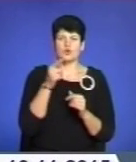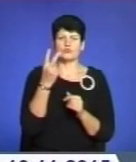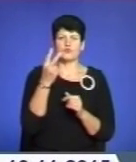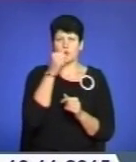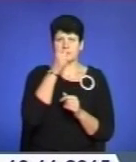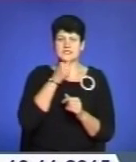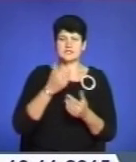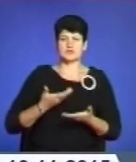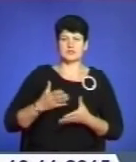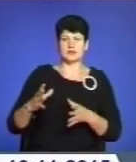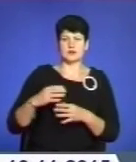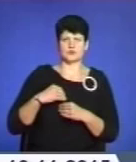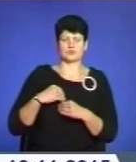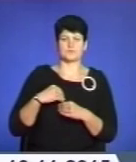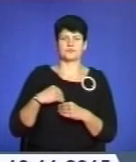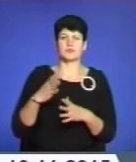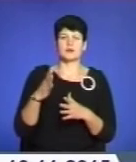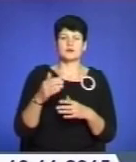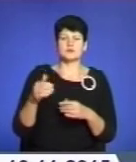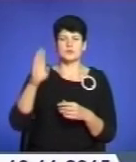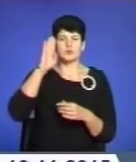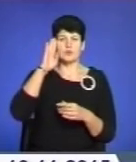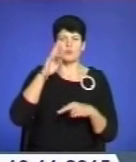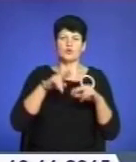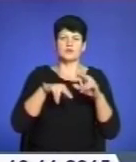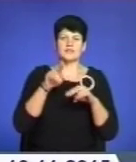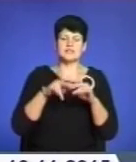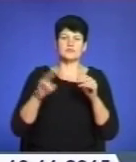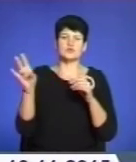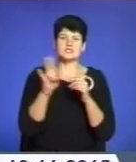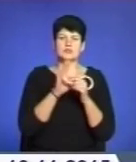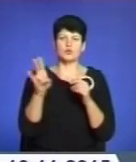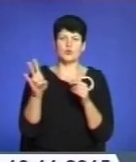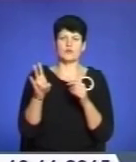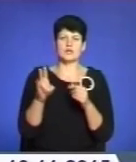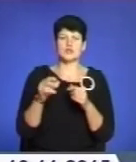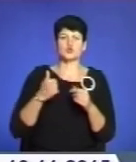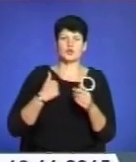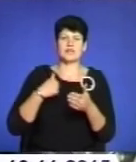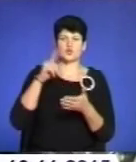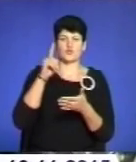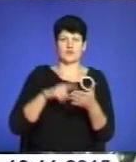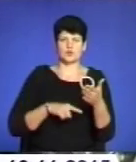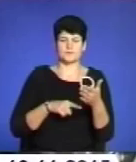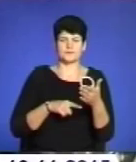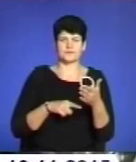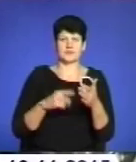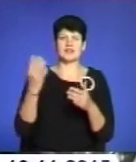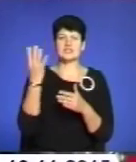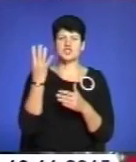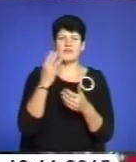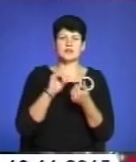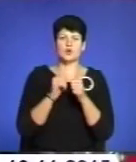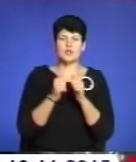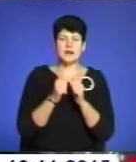пліч-опліч з бійцями. Про будівництво церков на лінії вогню і солдатську віру у сюжеті. На четвертій ротації